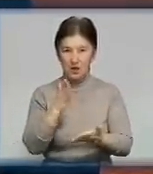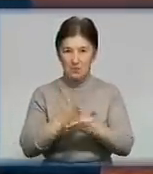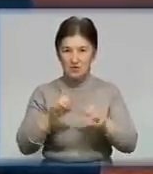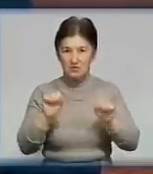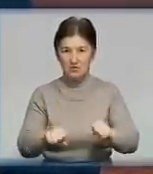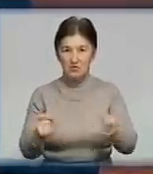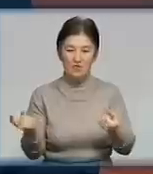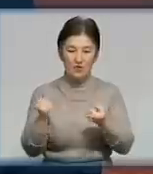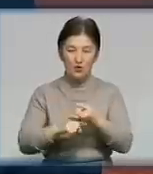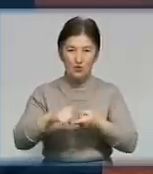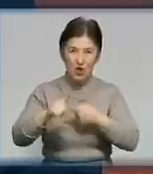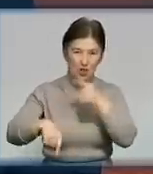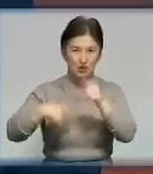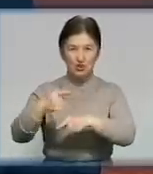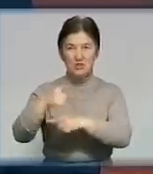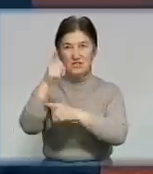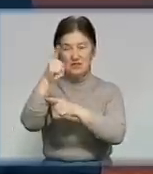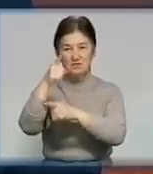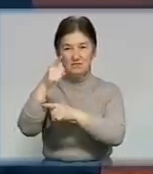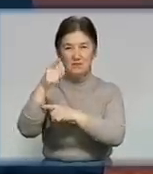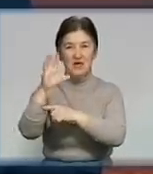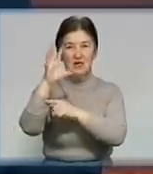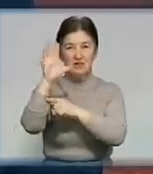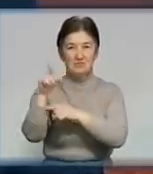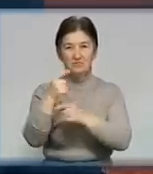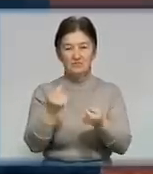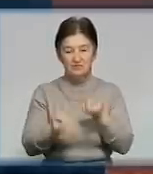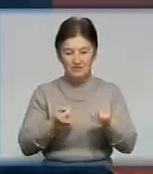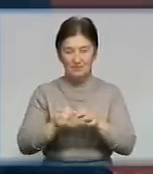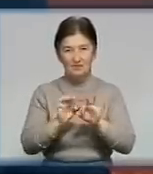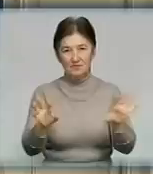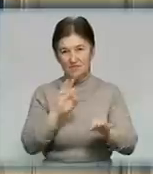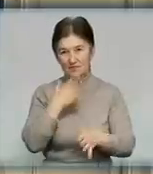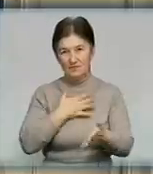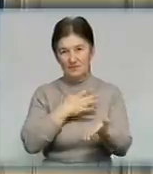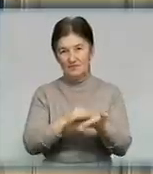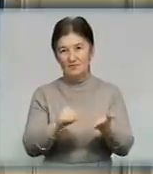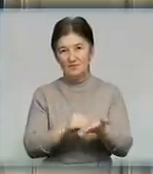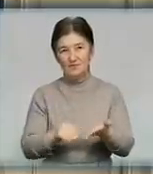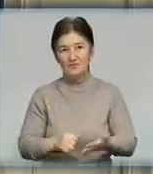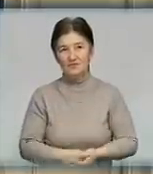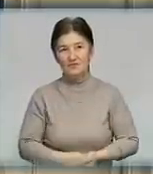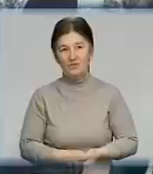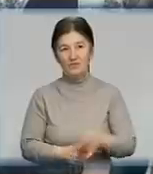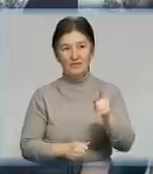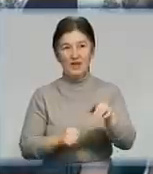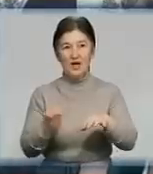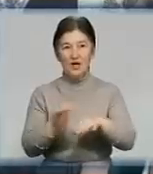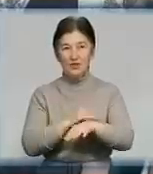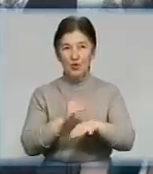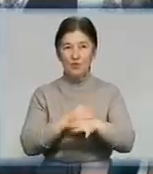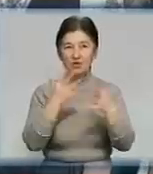включення через супутник. Серед них і канал «Кіровоград». Докладніше розповість Дарина Романська. Добрий день, Київ. Добрий день,